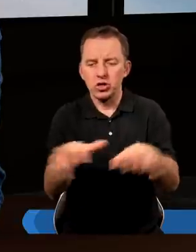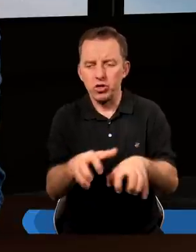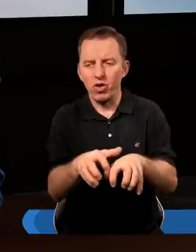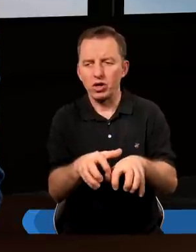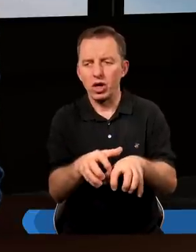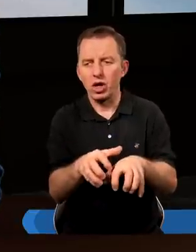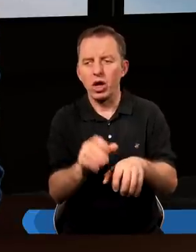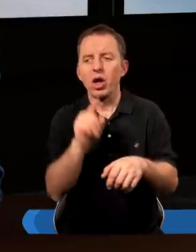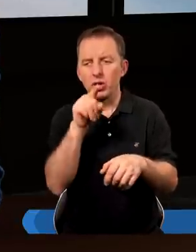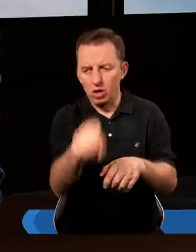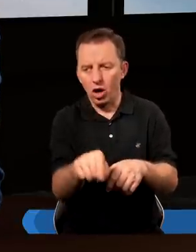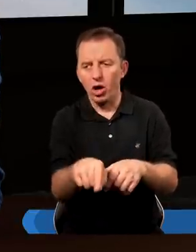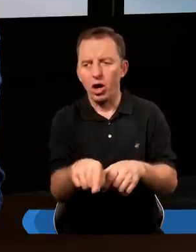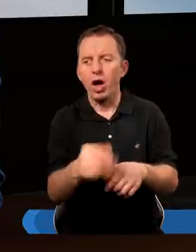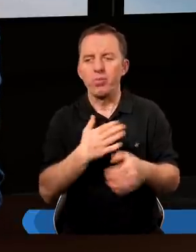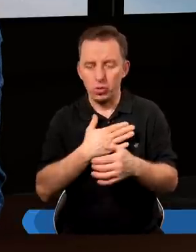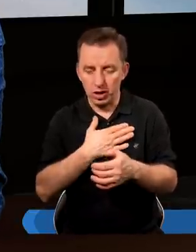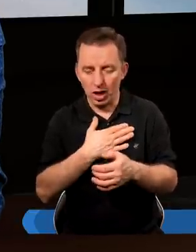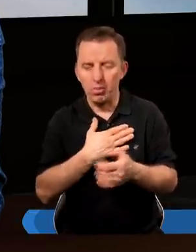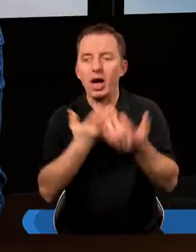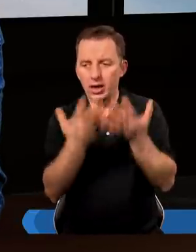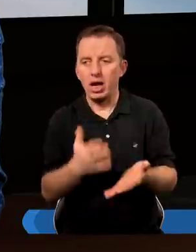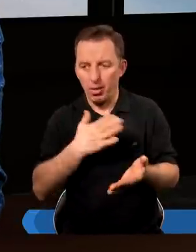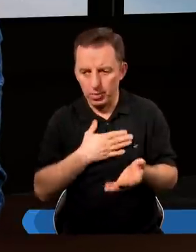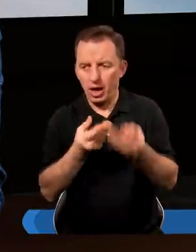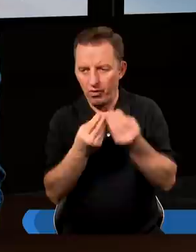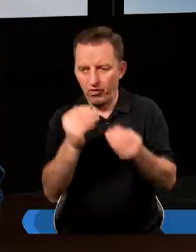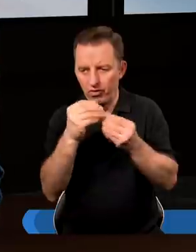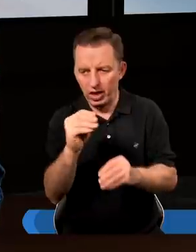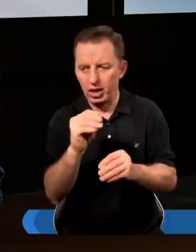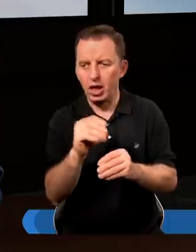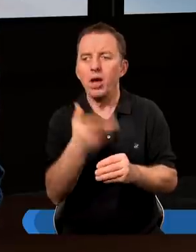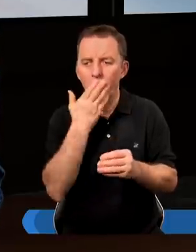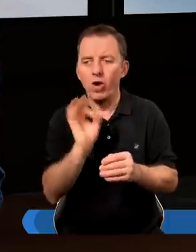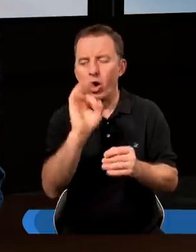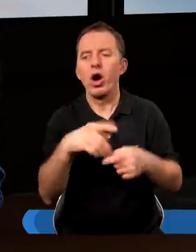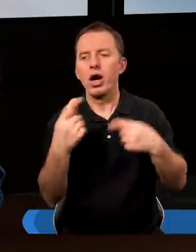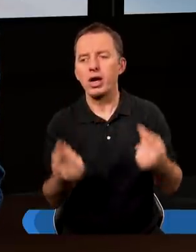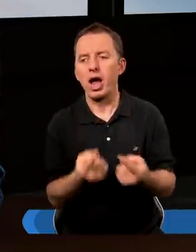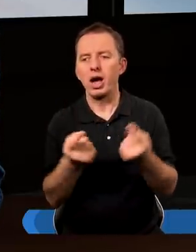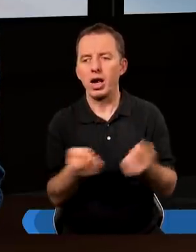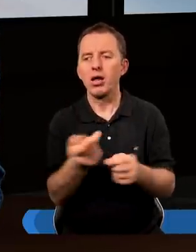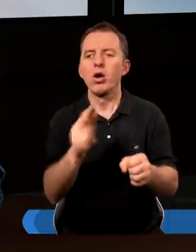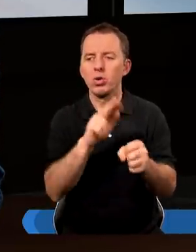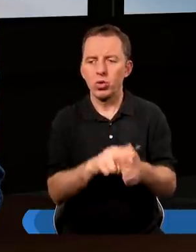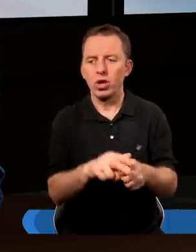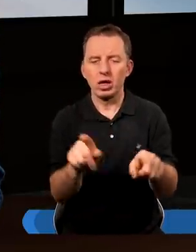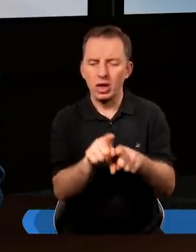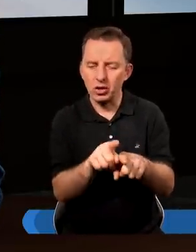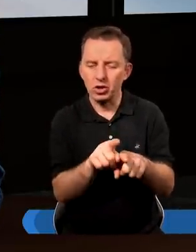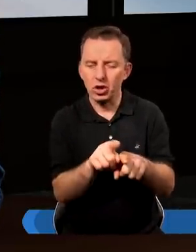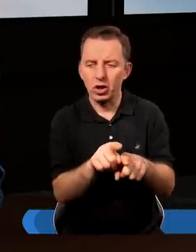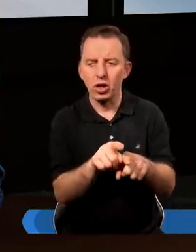chciwość to jest to posiadam, a chcę mieć więcej. Tak w ramach mówiliśmy tu o reklamie, która też